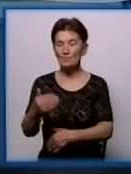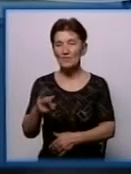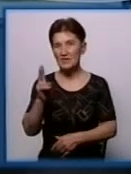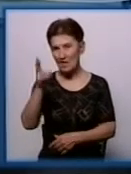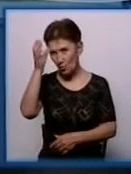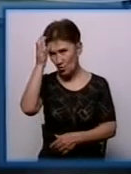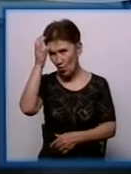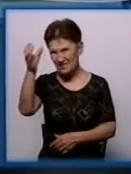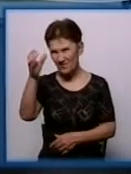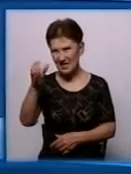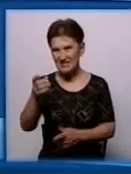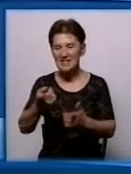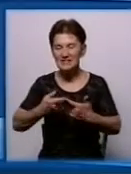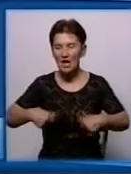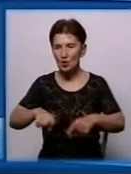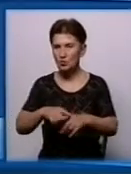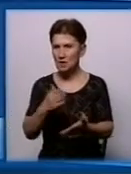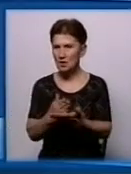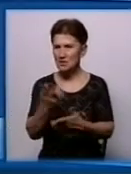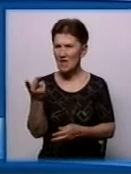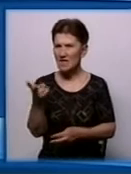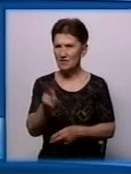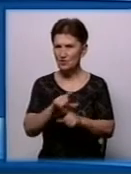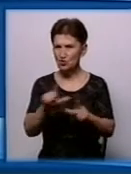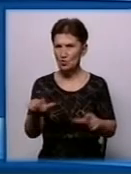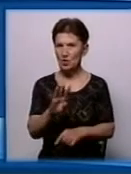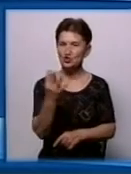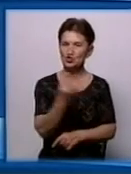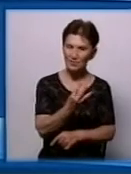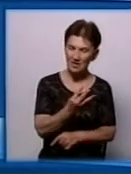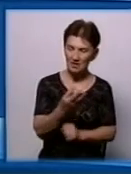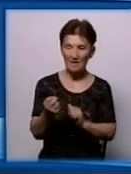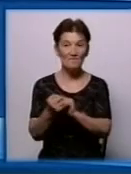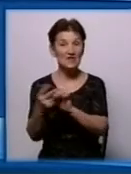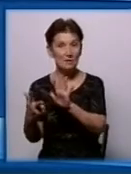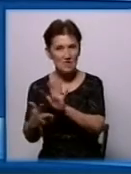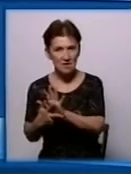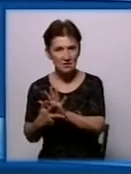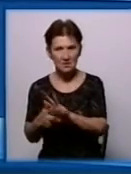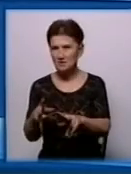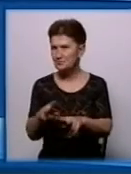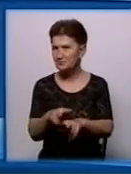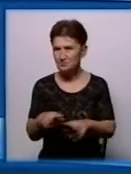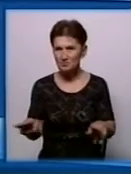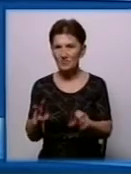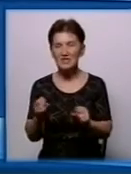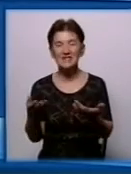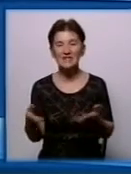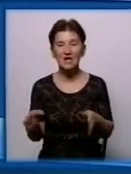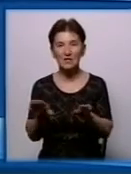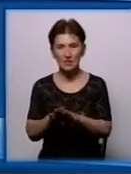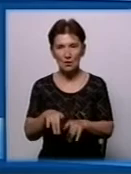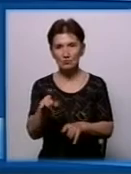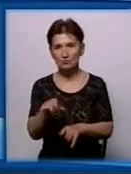Кропивницькому фігурують дві школи, 4 та 18. Теж аналогічні приписи на закриття були